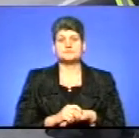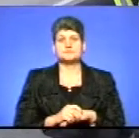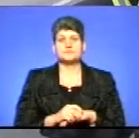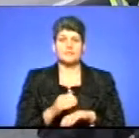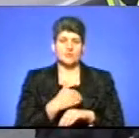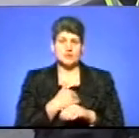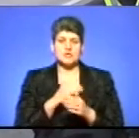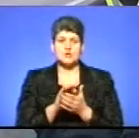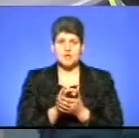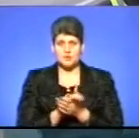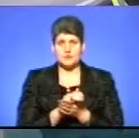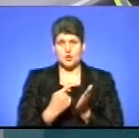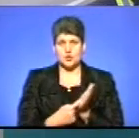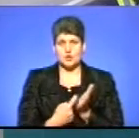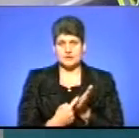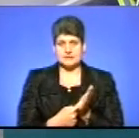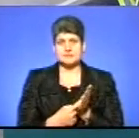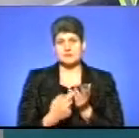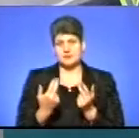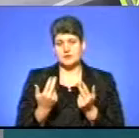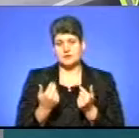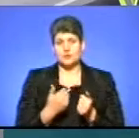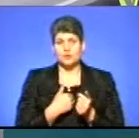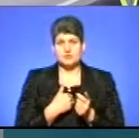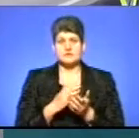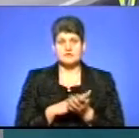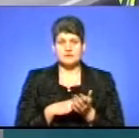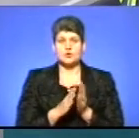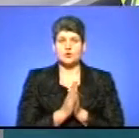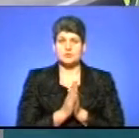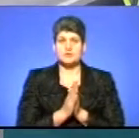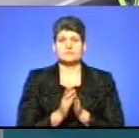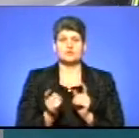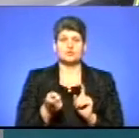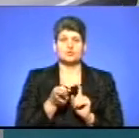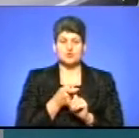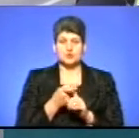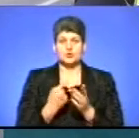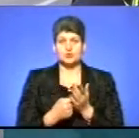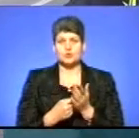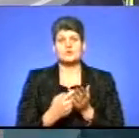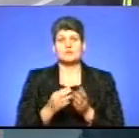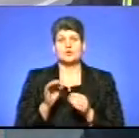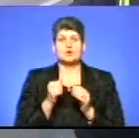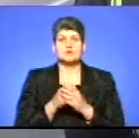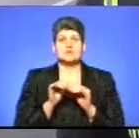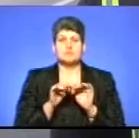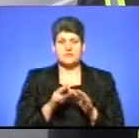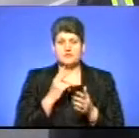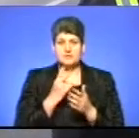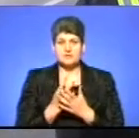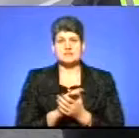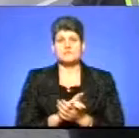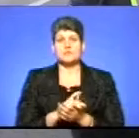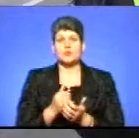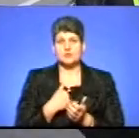Хочете, що знайомиться з доказами? Ну, доказами. Ну, бачите, значить, заявляєте таке впадання про те, щоб вилучити докази до справи, правильно? Дивіться, показуємо.